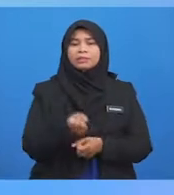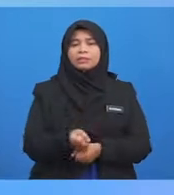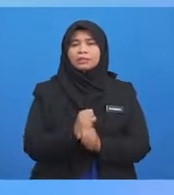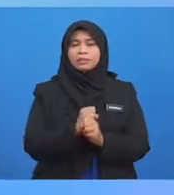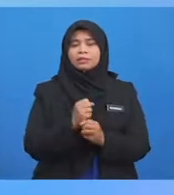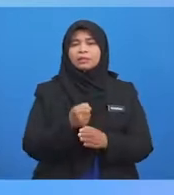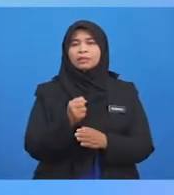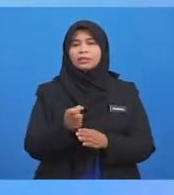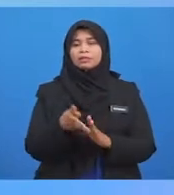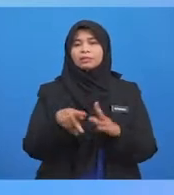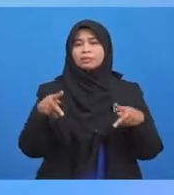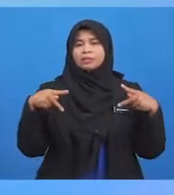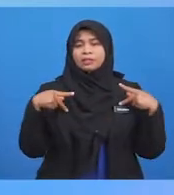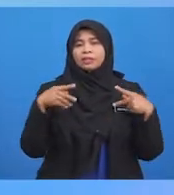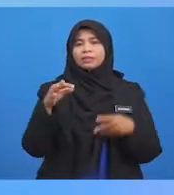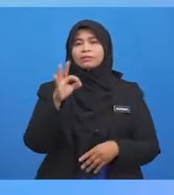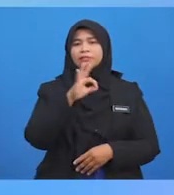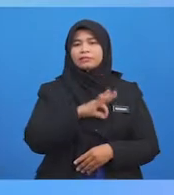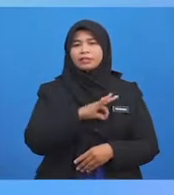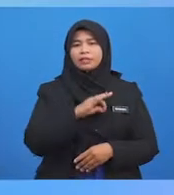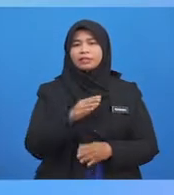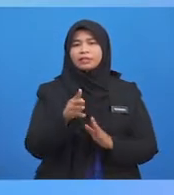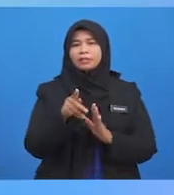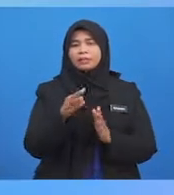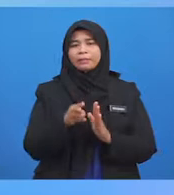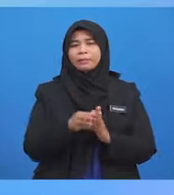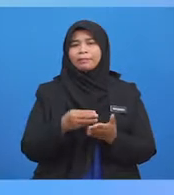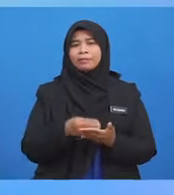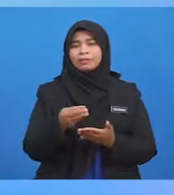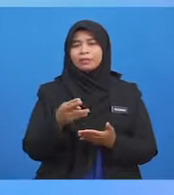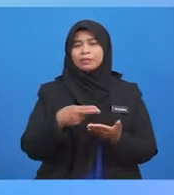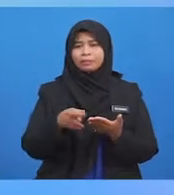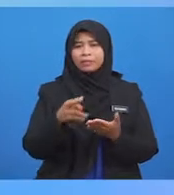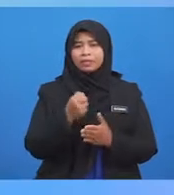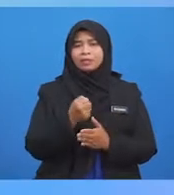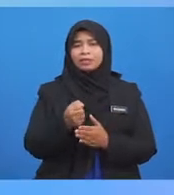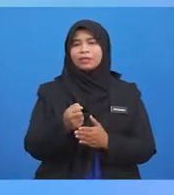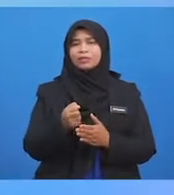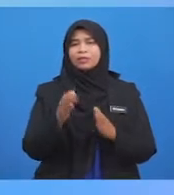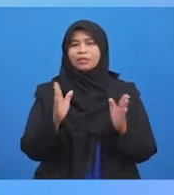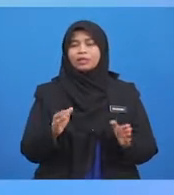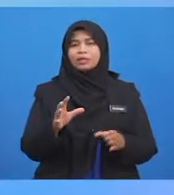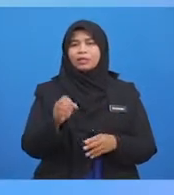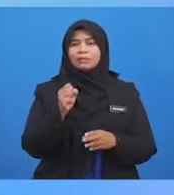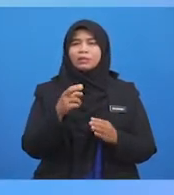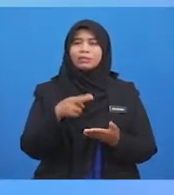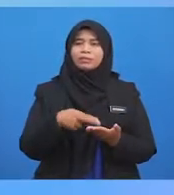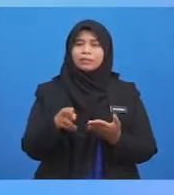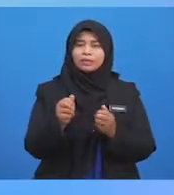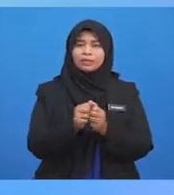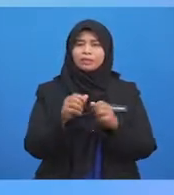Pemilik manfaat Memberi upah Atau Orang yang mengambil upah Dengan melakukan